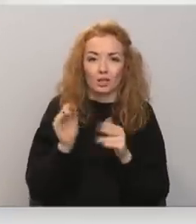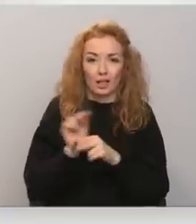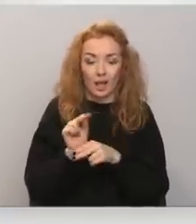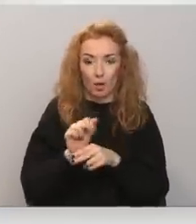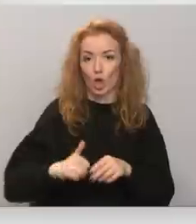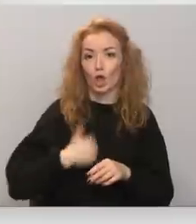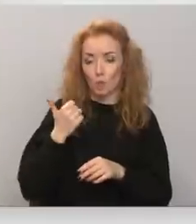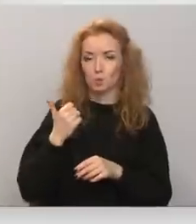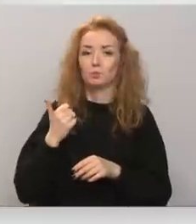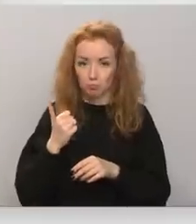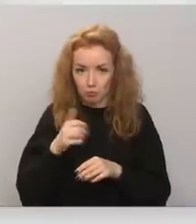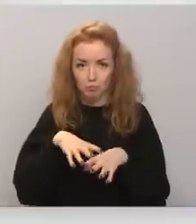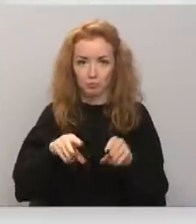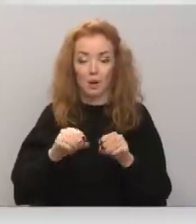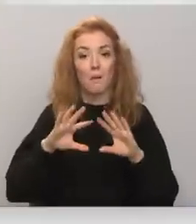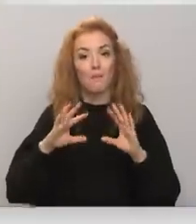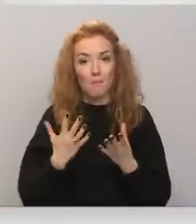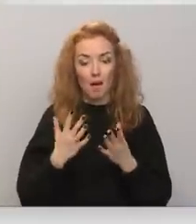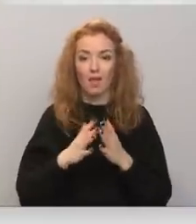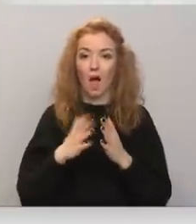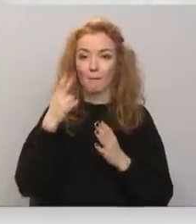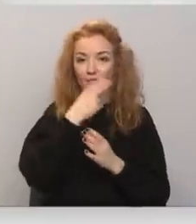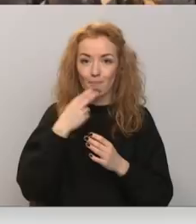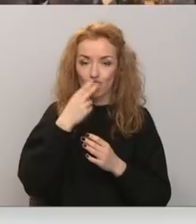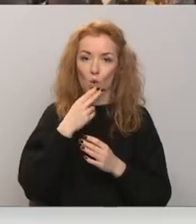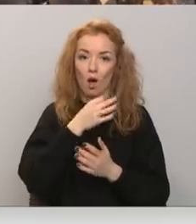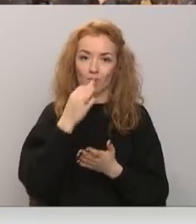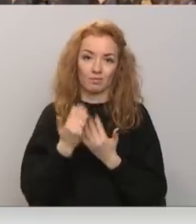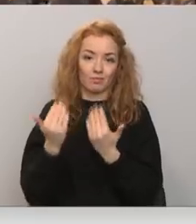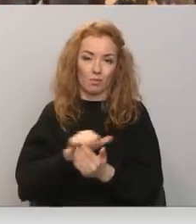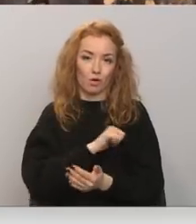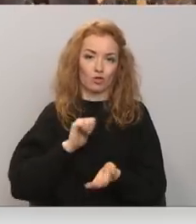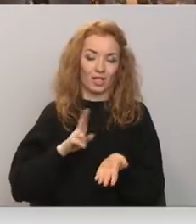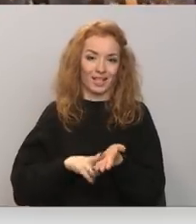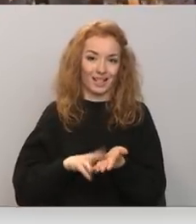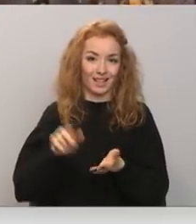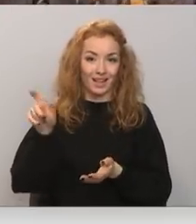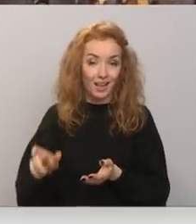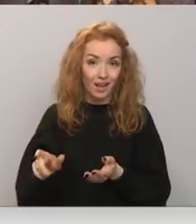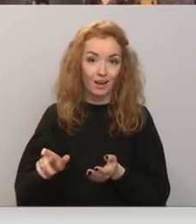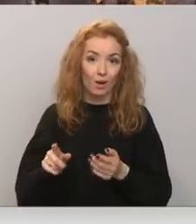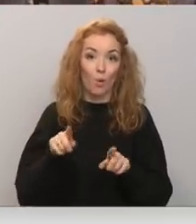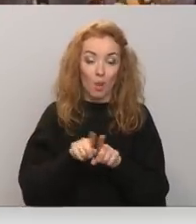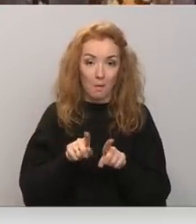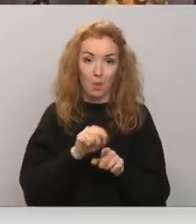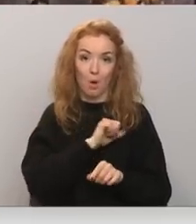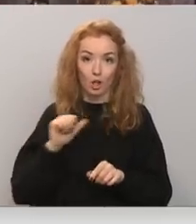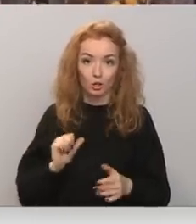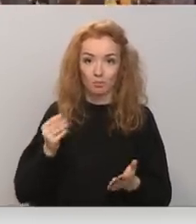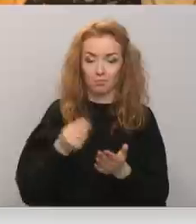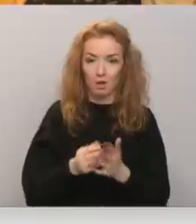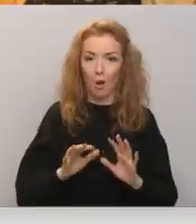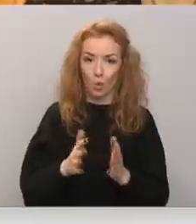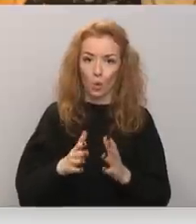īpašnieks to izdara, bet lielākoties visu apsaimniekošanu gulstas uz īrnieku pleciem. Tā paši jau divas reizes pirkuši apkuri